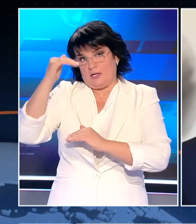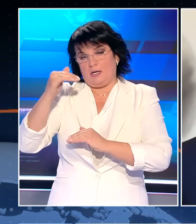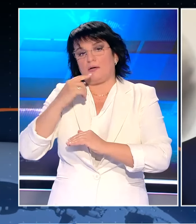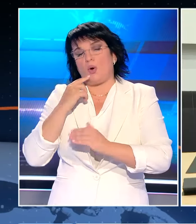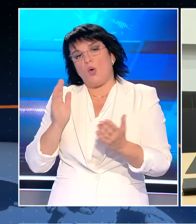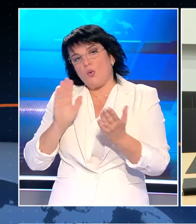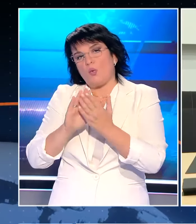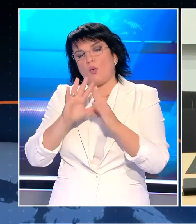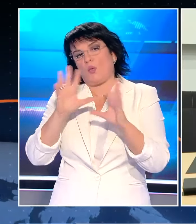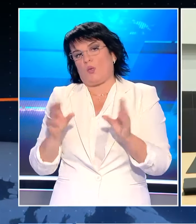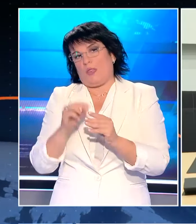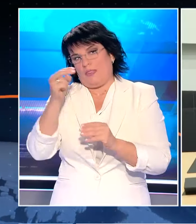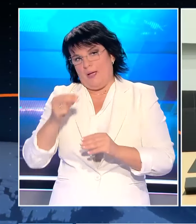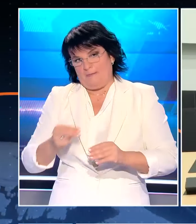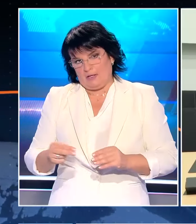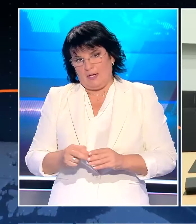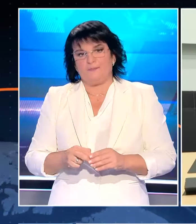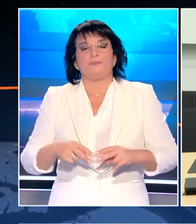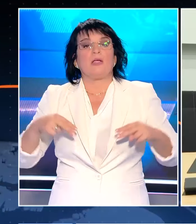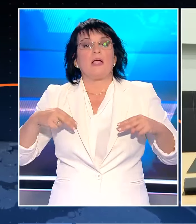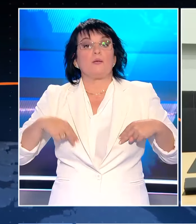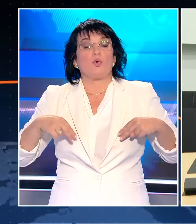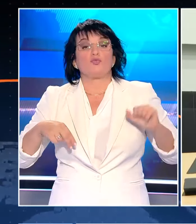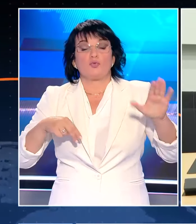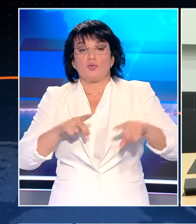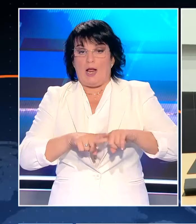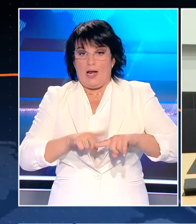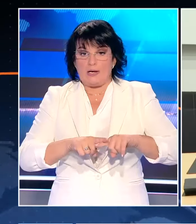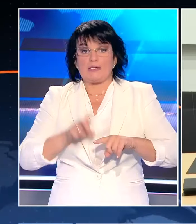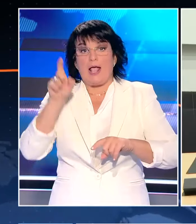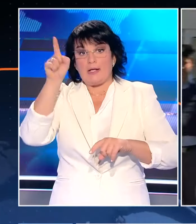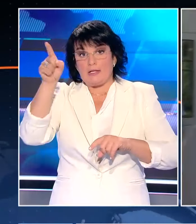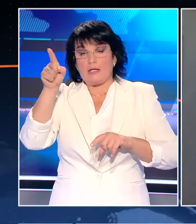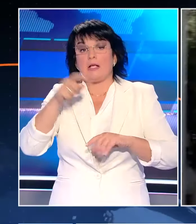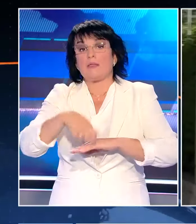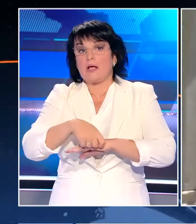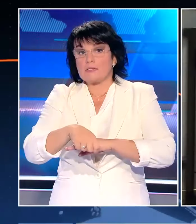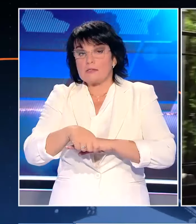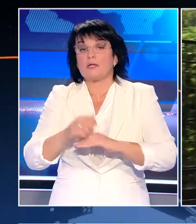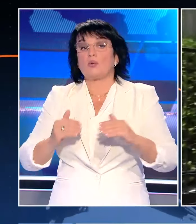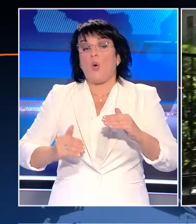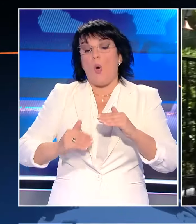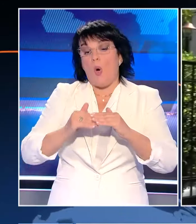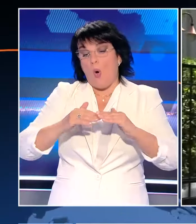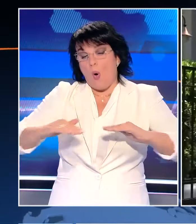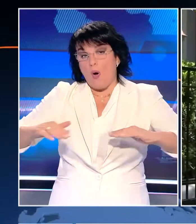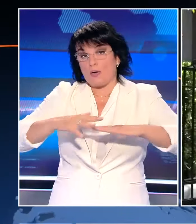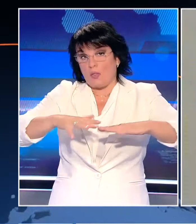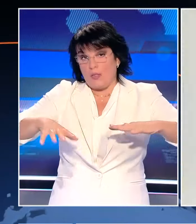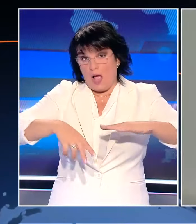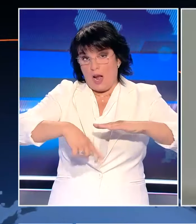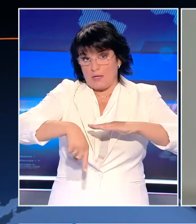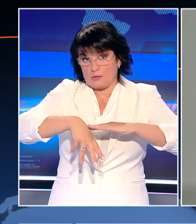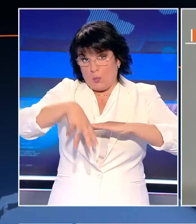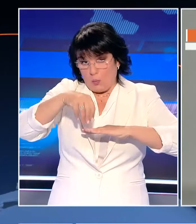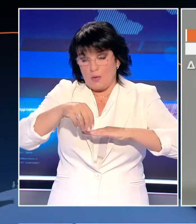προσέγγιση. Ο Γιώργος Γεραπετρίτης δηλώνει ότι στη Χάγη μπορεί να τεθεί η μόνη διαφορά που είναι η οριοθέτηση υφαλοκρηπίδας και ΑΟΣ.